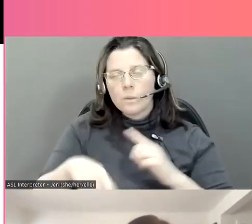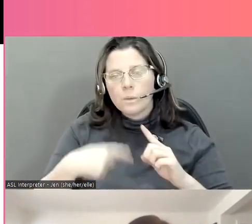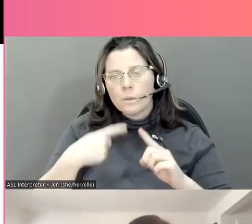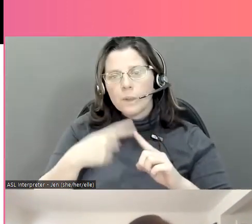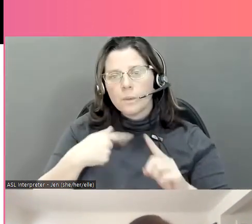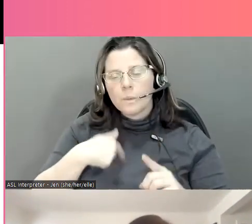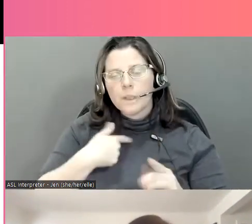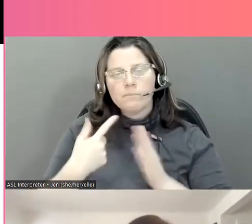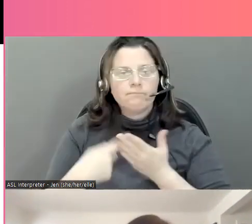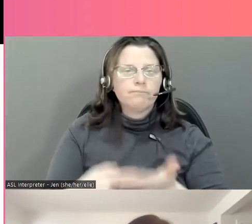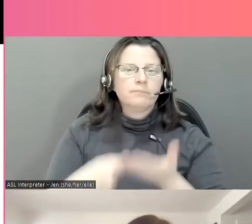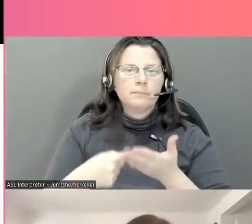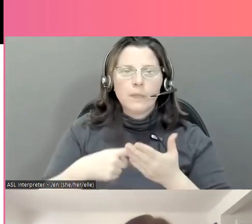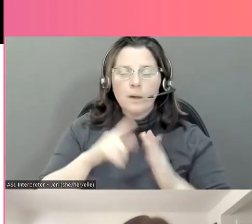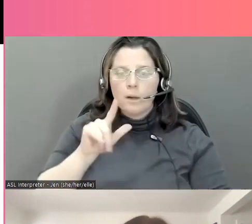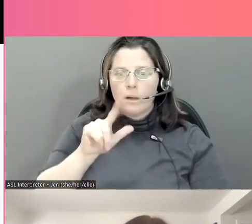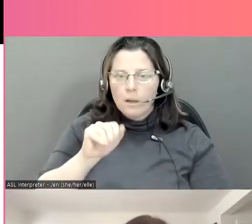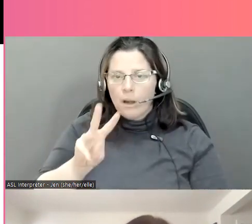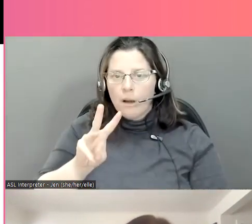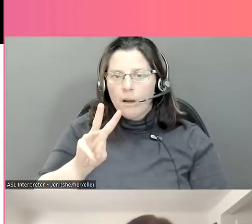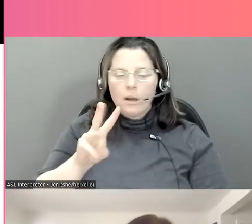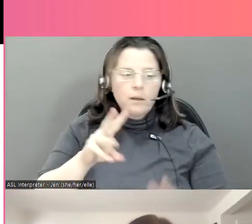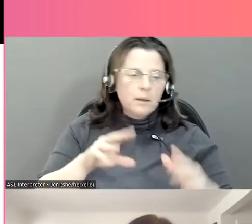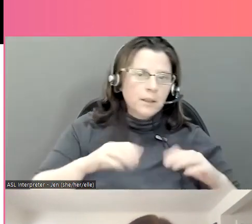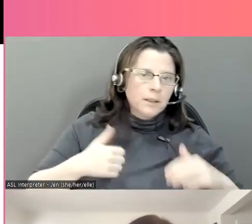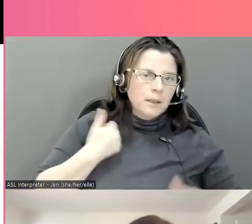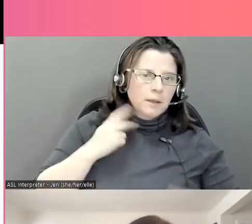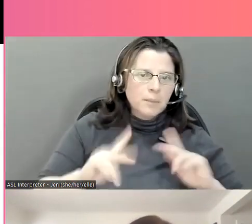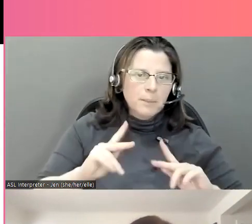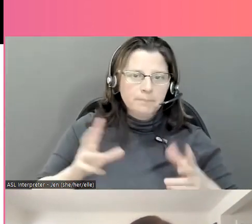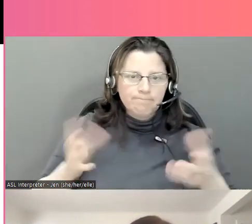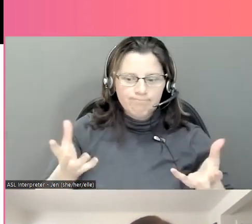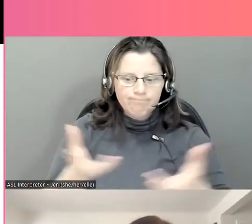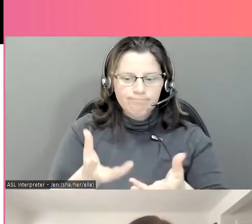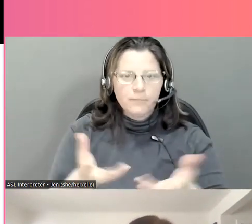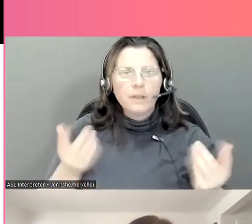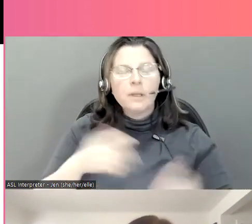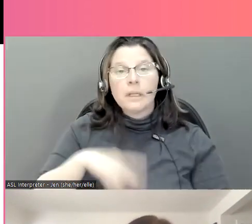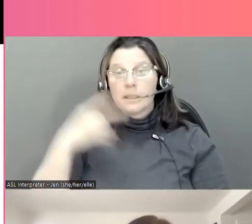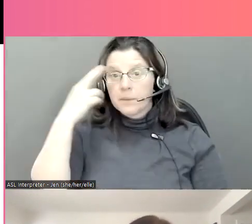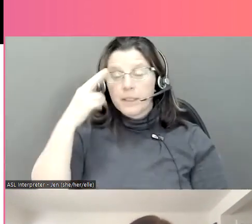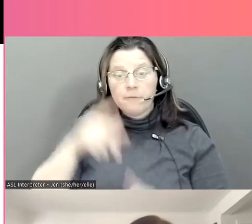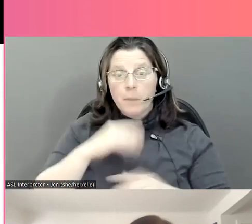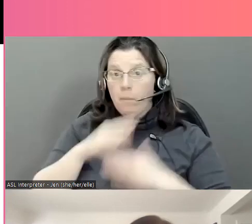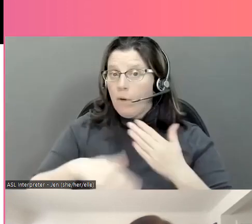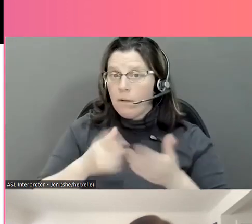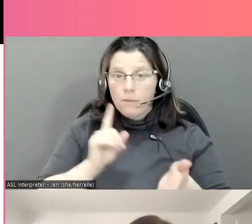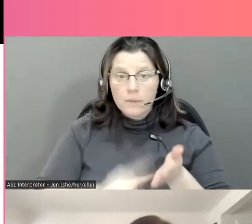'est important lorsqu'on parle de loi et de jeunes parce qu'en réalité,